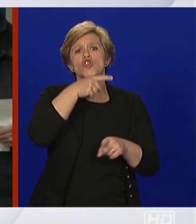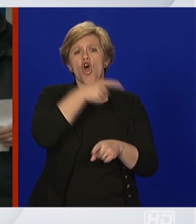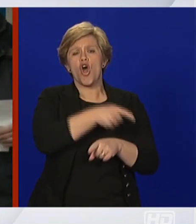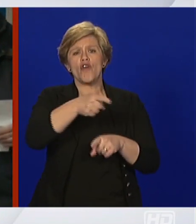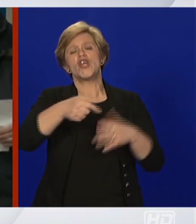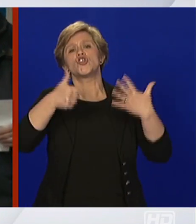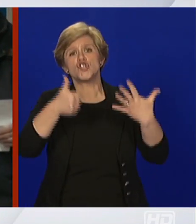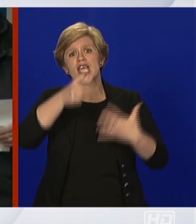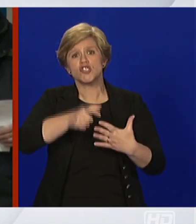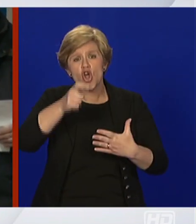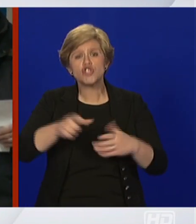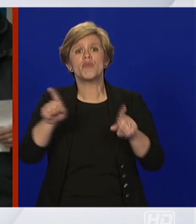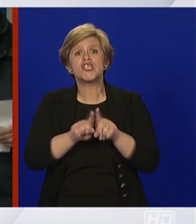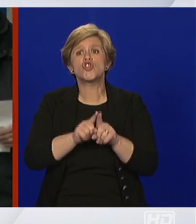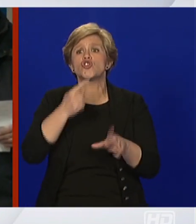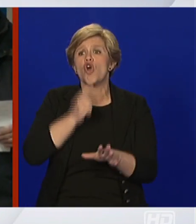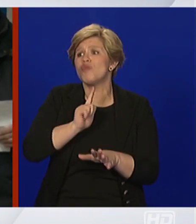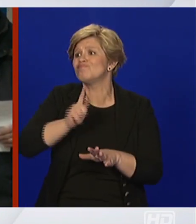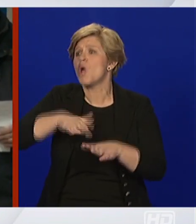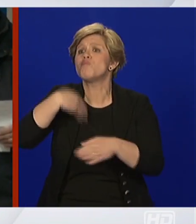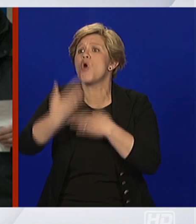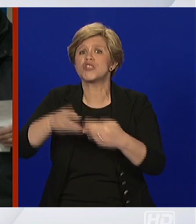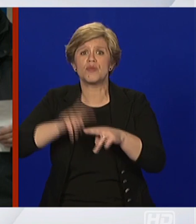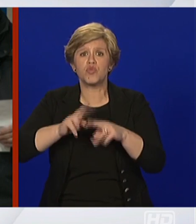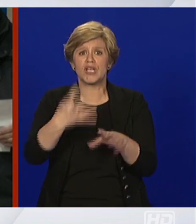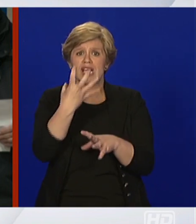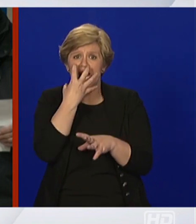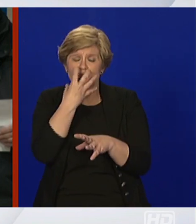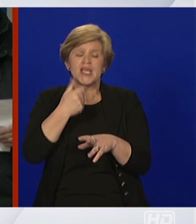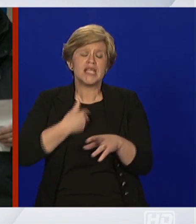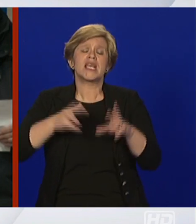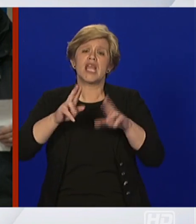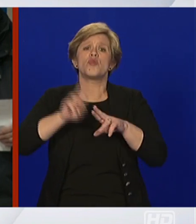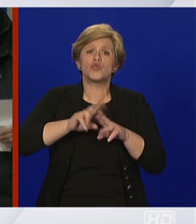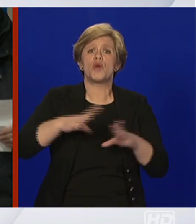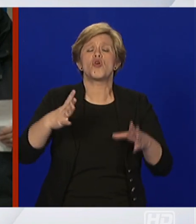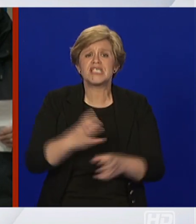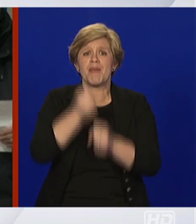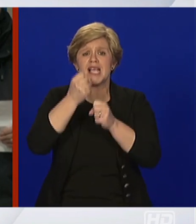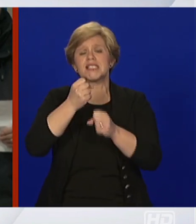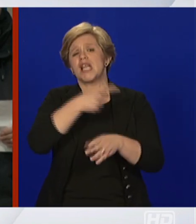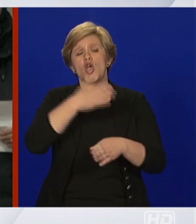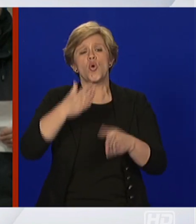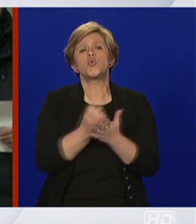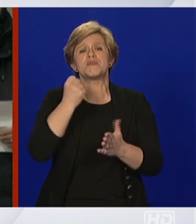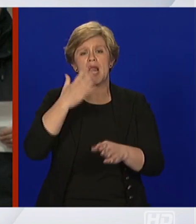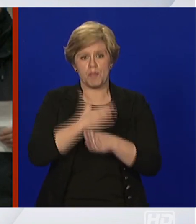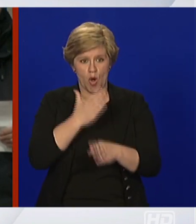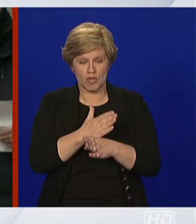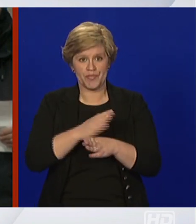respiratoru, uspjeti spasiti i pomoći im. Ukupno je hospitalizirano u bolnici 39